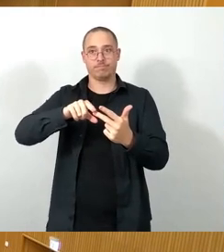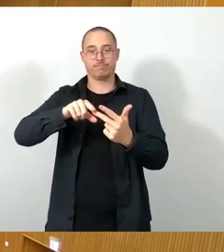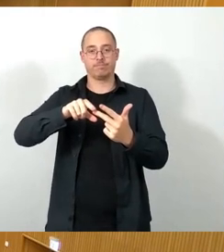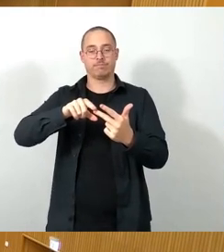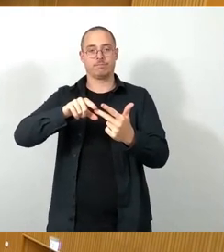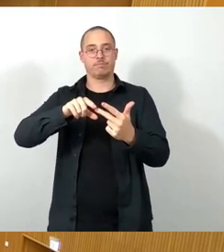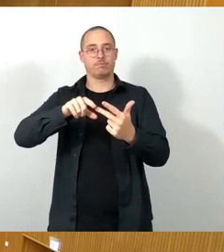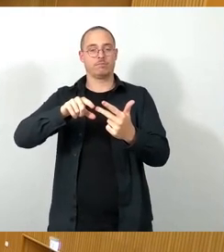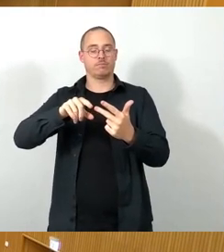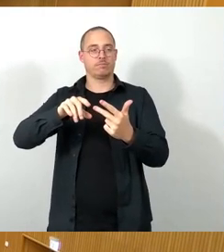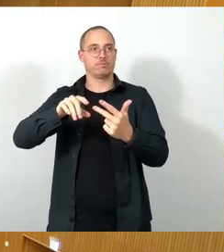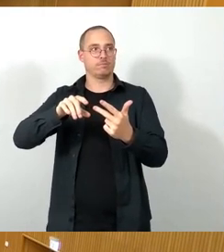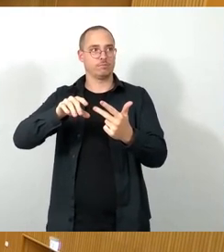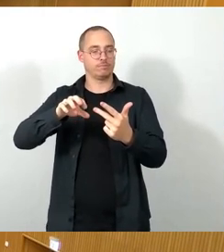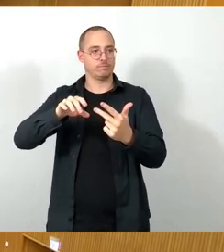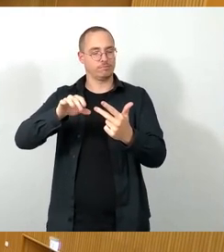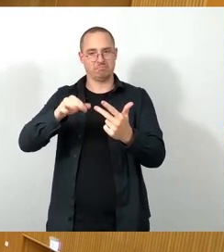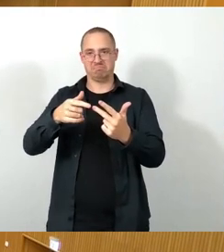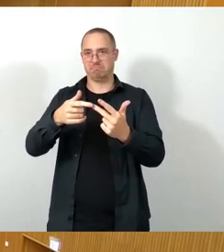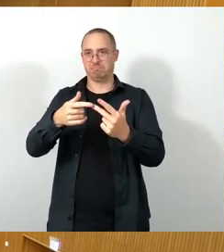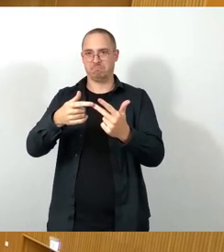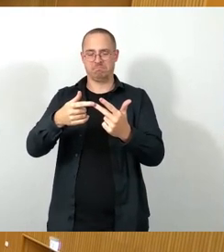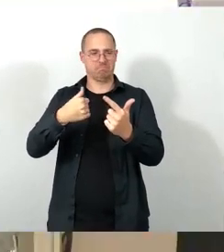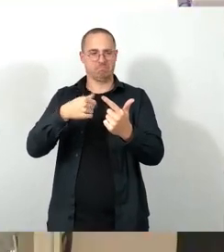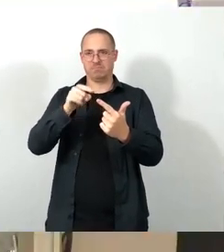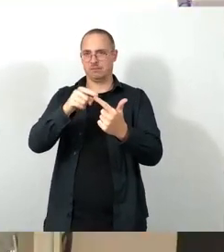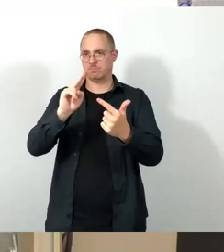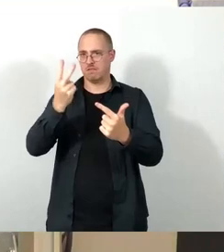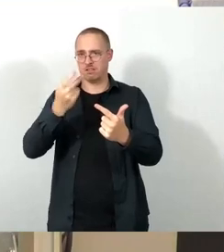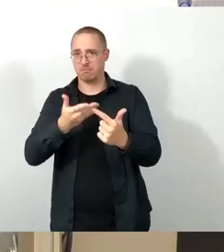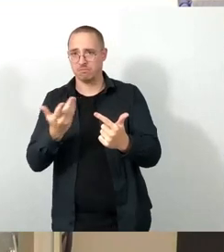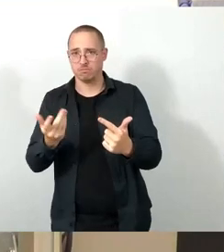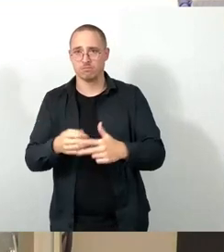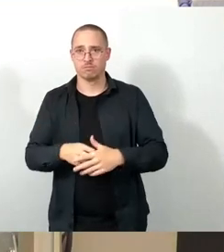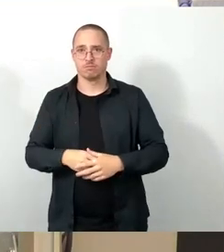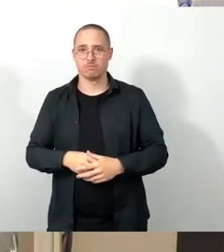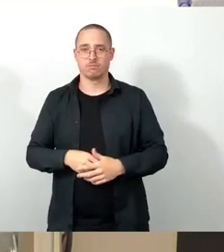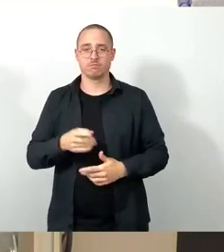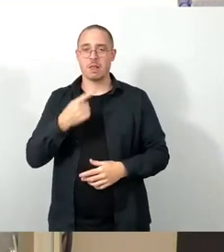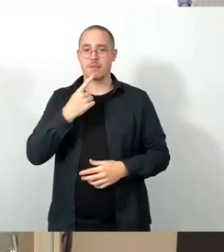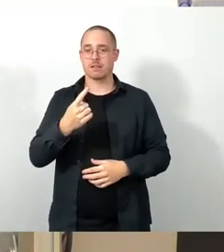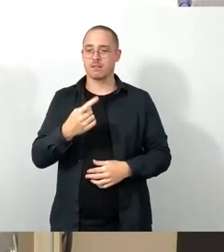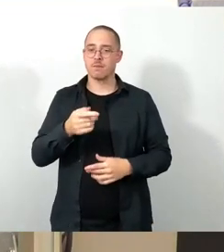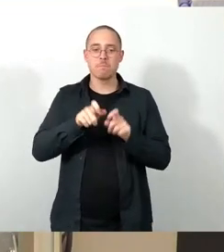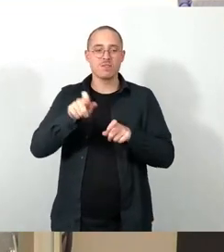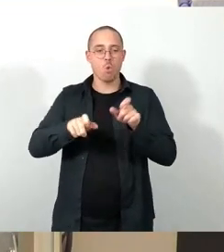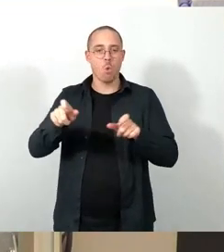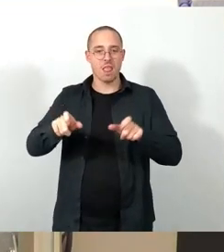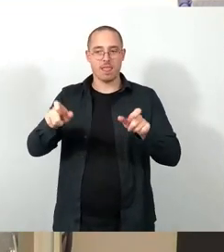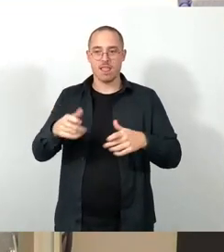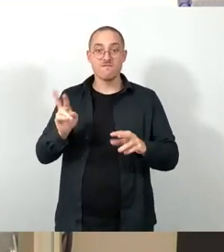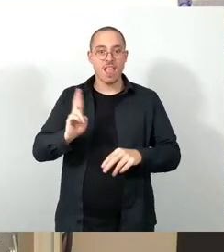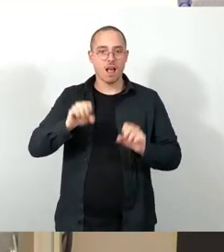die, die den Dresdenpass bekommen können, zu erweitern. Das eben aus dem Kontext, dass nach der